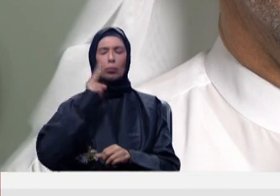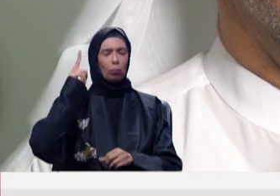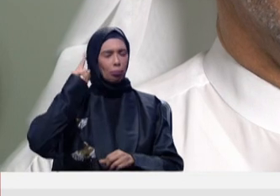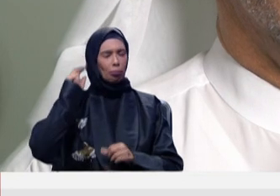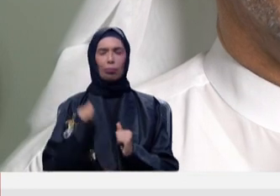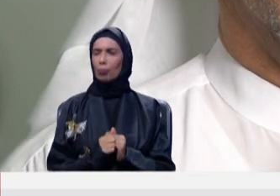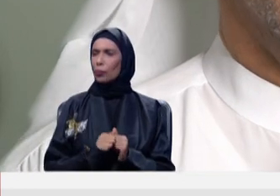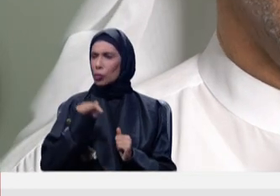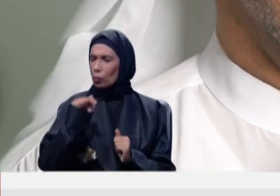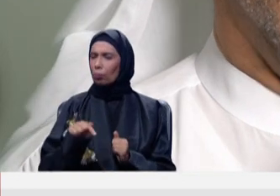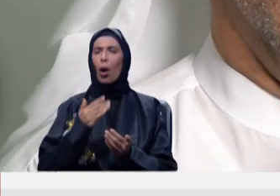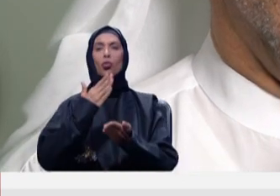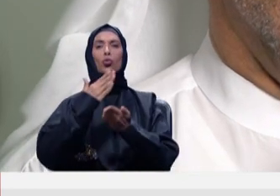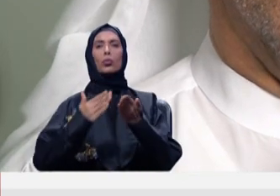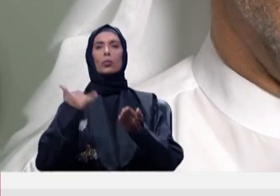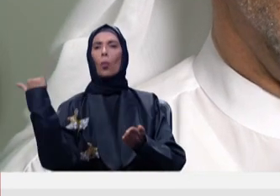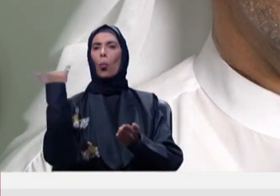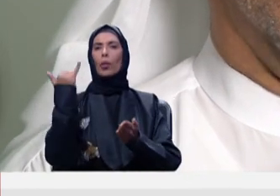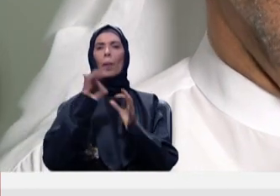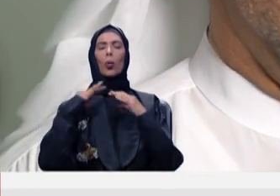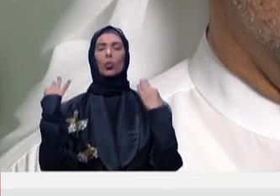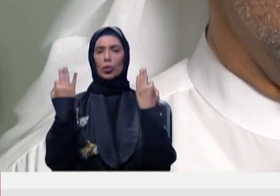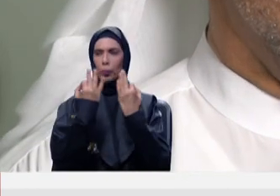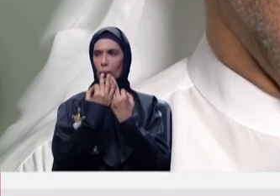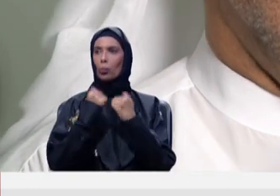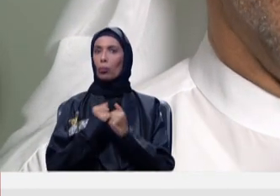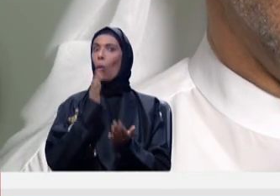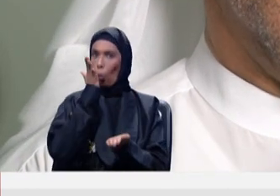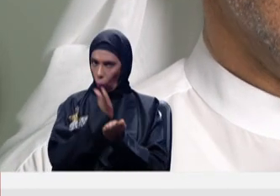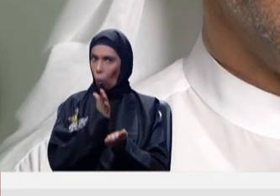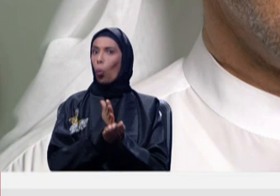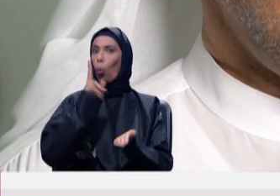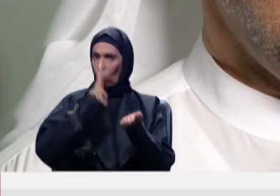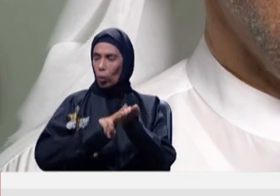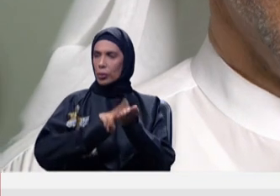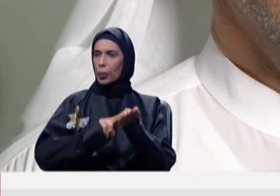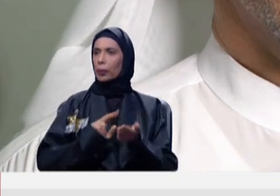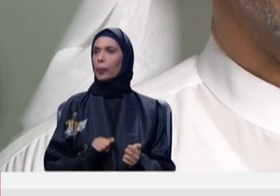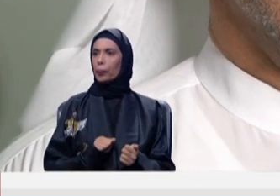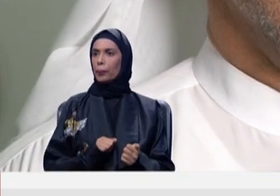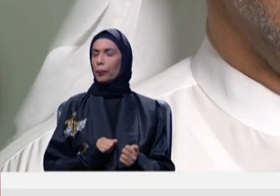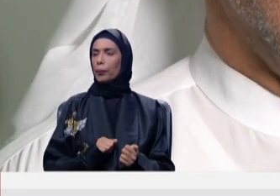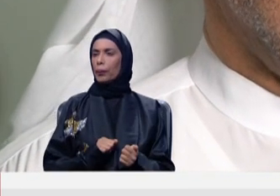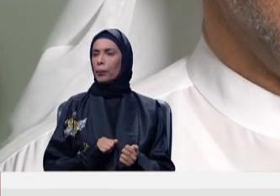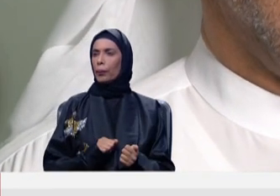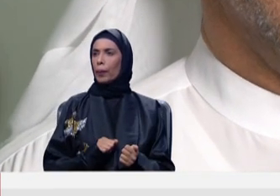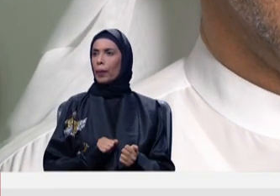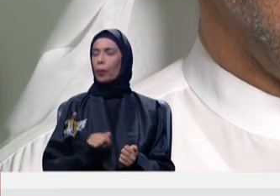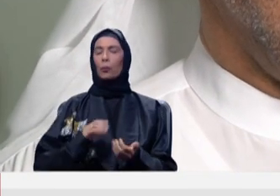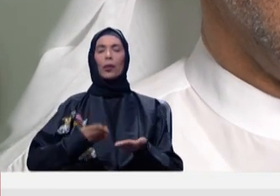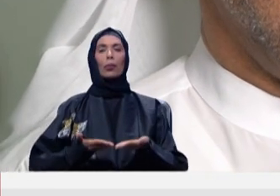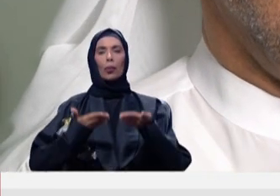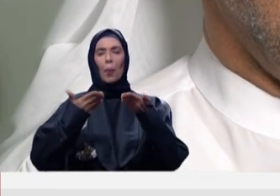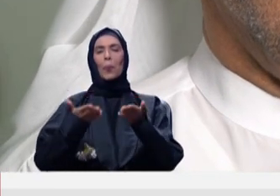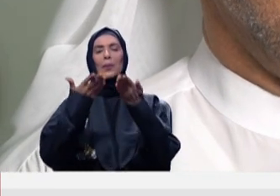جزء لا يتجزى من هذا المجتمع طبعا لهم حقوق عليهم واجبات كان الخدمة هذه